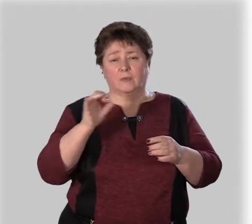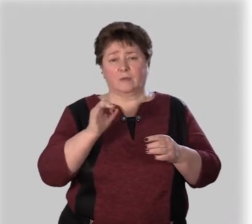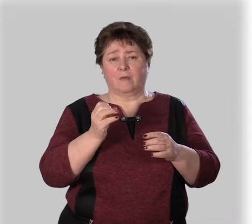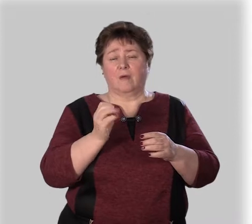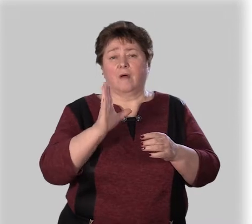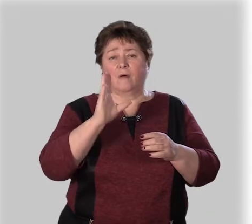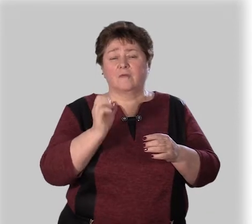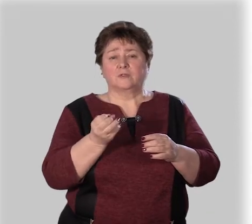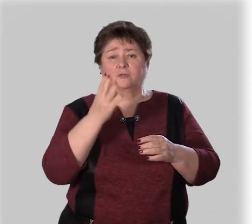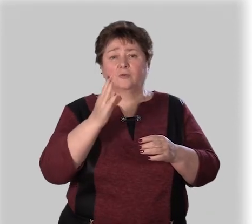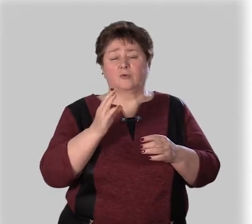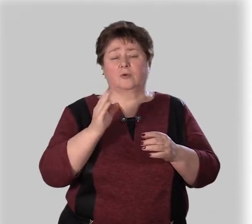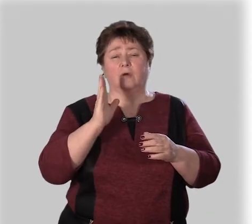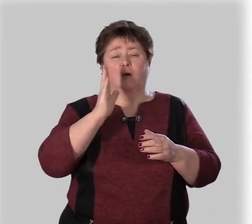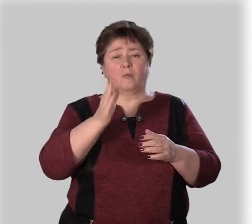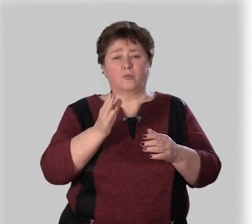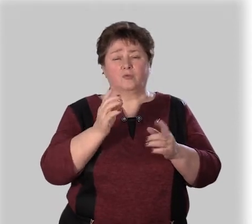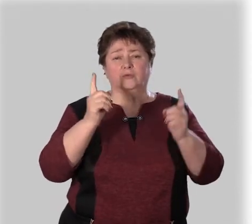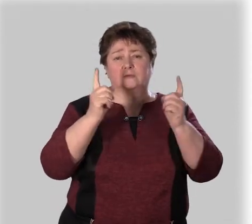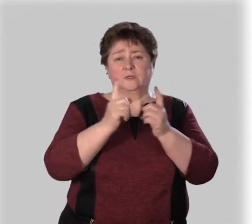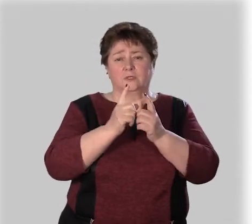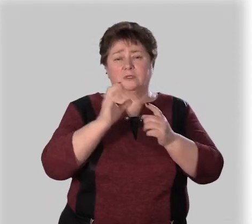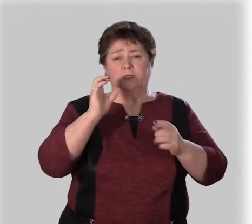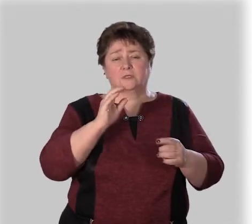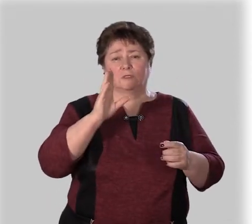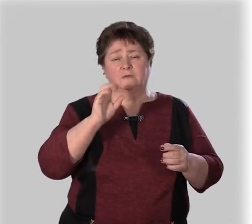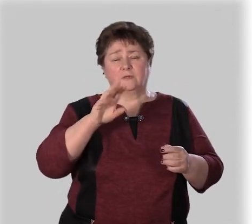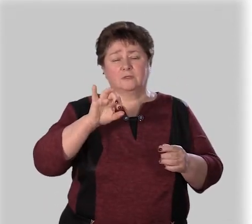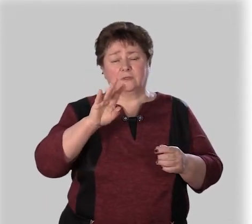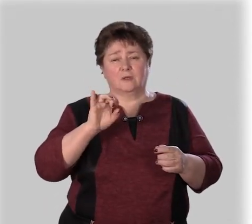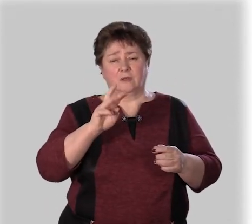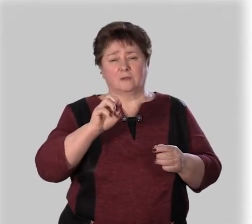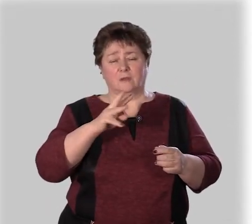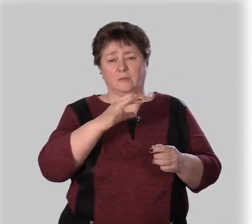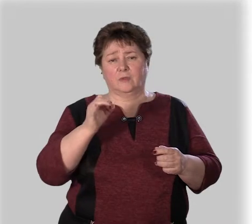Во сколько состоится встреча с ветеранами?